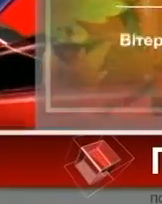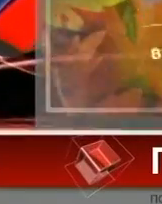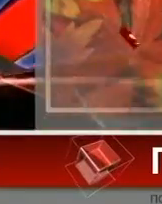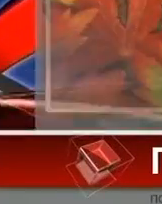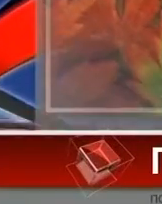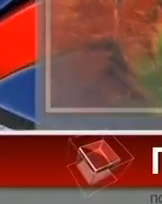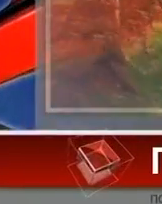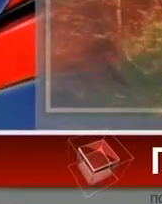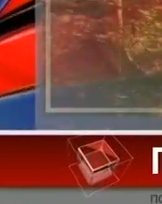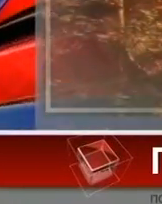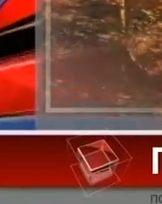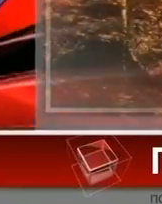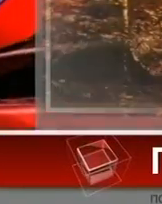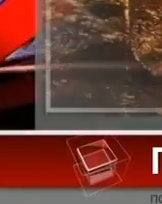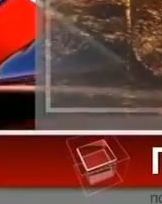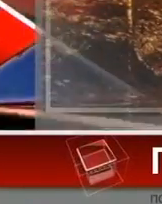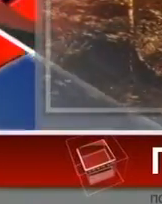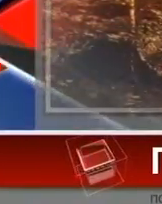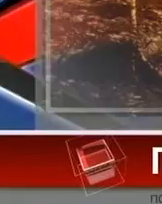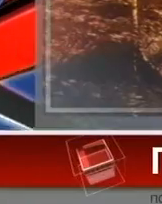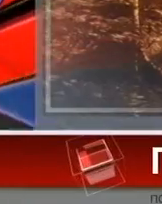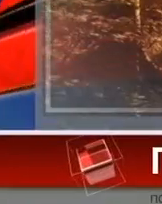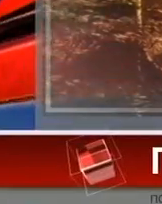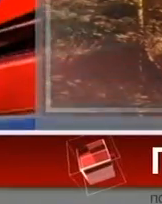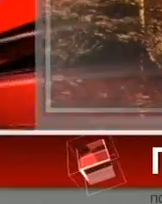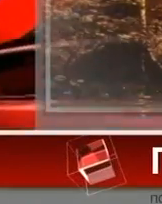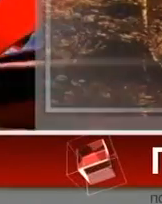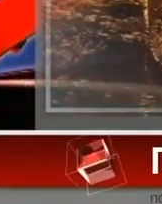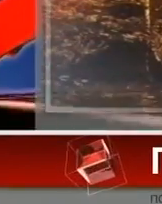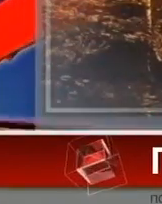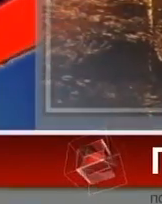позначкою плюс. У наступні три доби характер погоди істотно не зміниться.